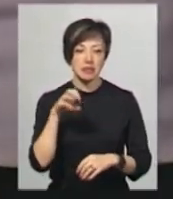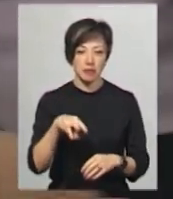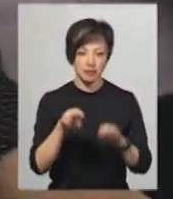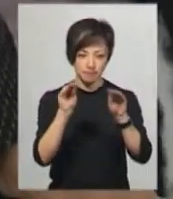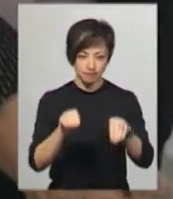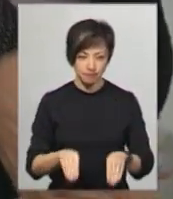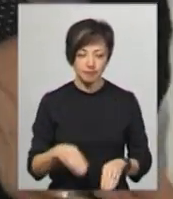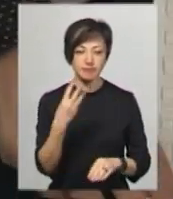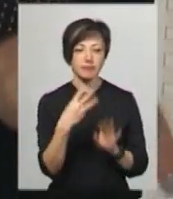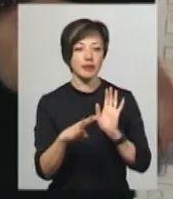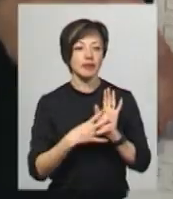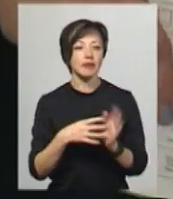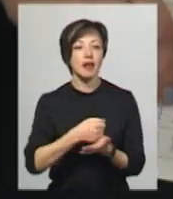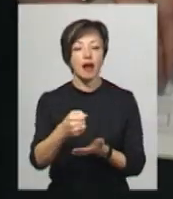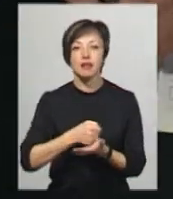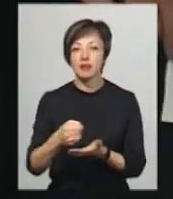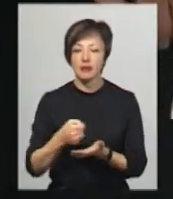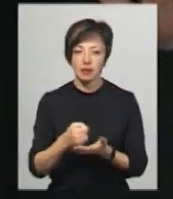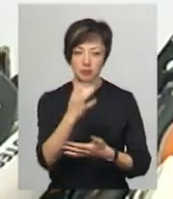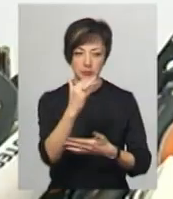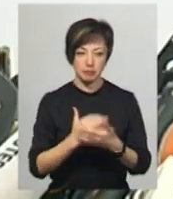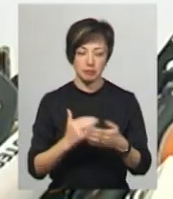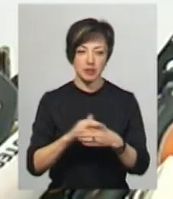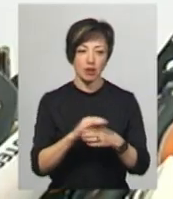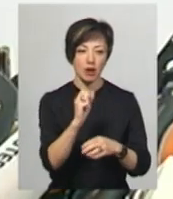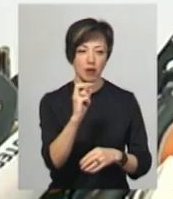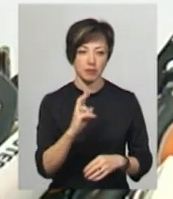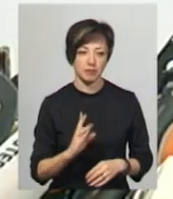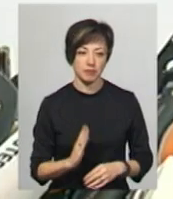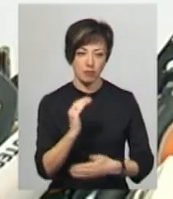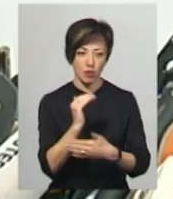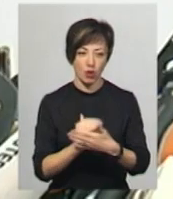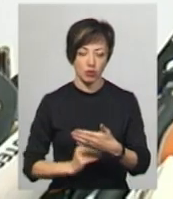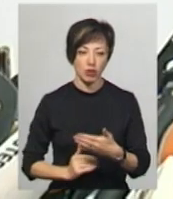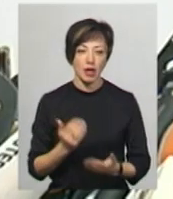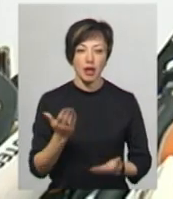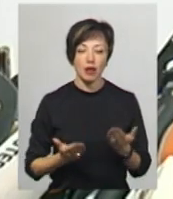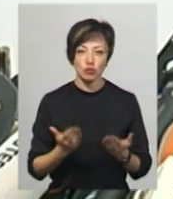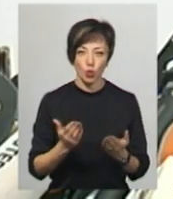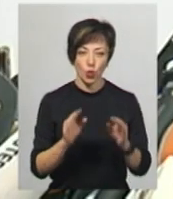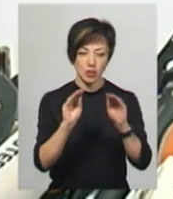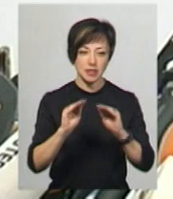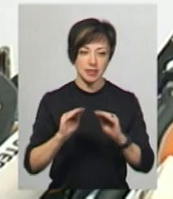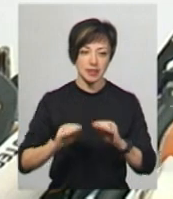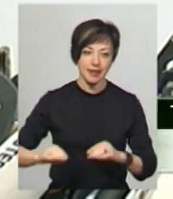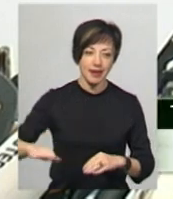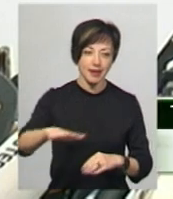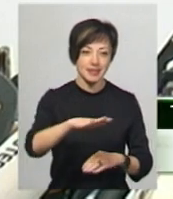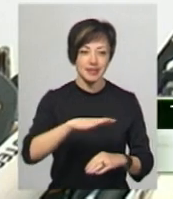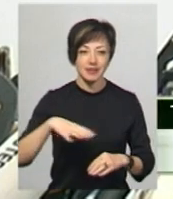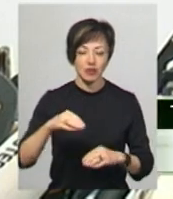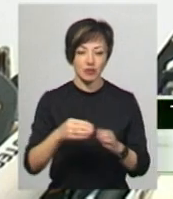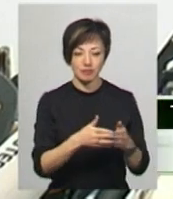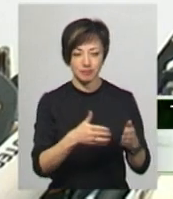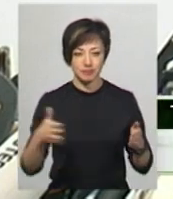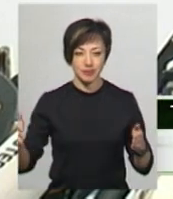відомості про 39 кандидатів. Розташовані прізвища в алфавітному порядку. Якщо скласти всі виборчі бюлетені в один